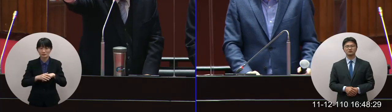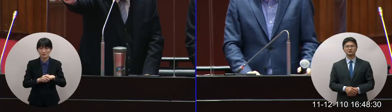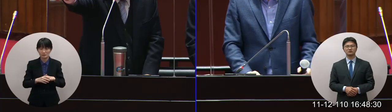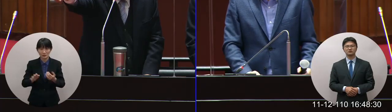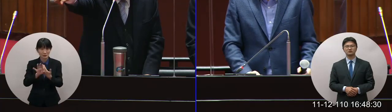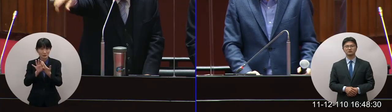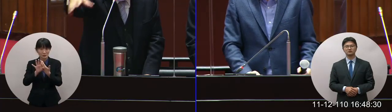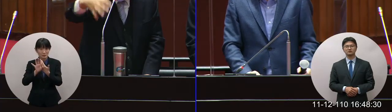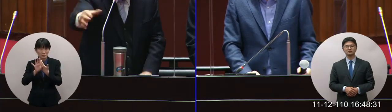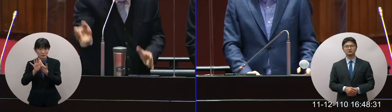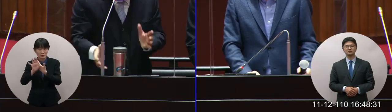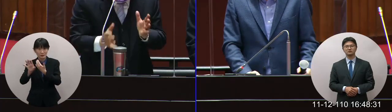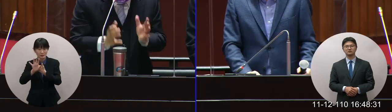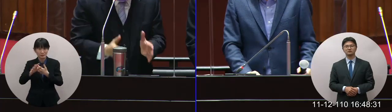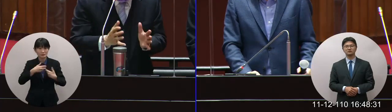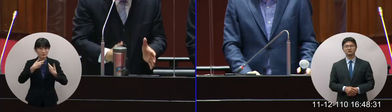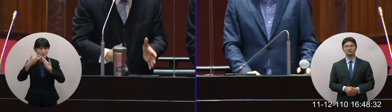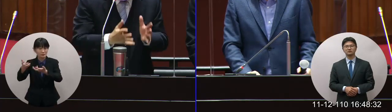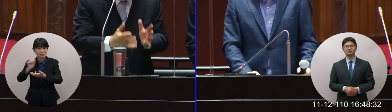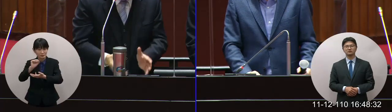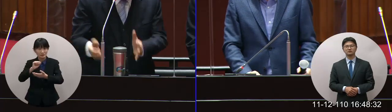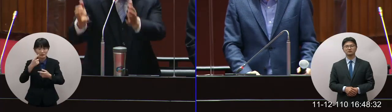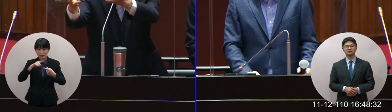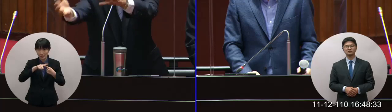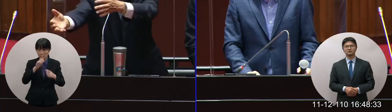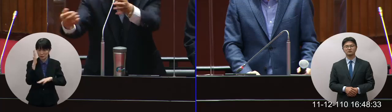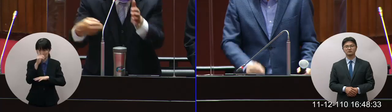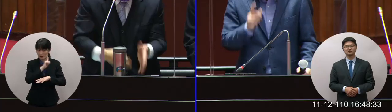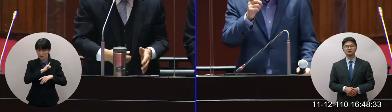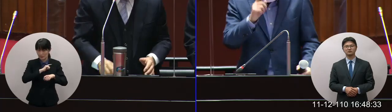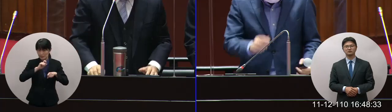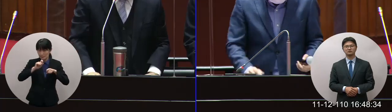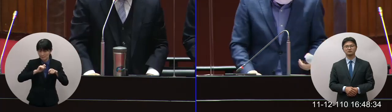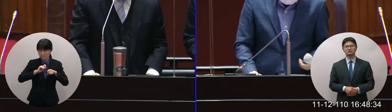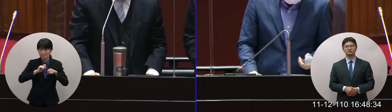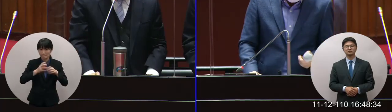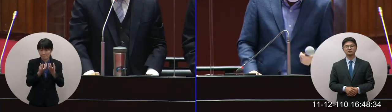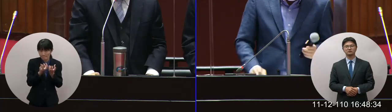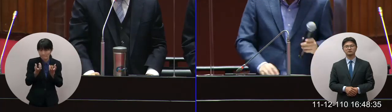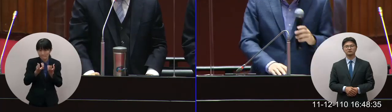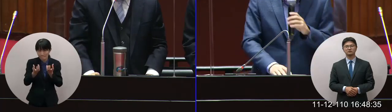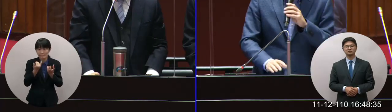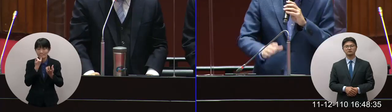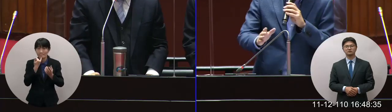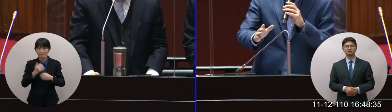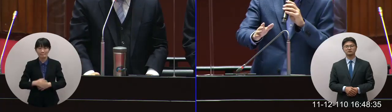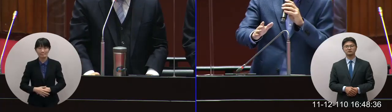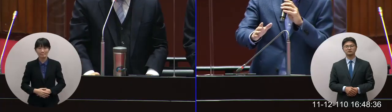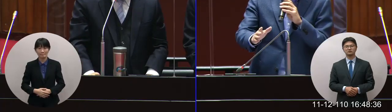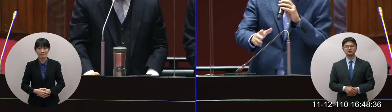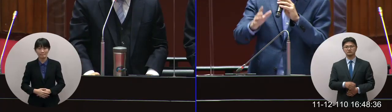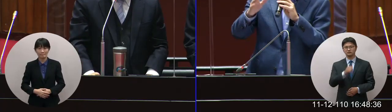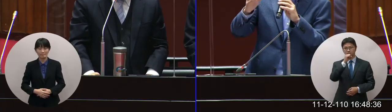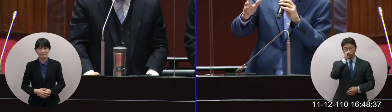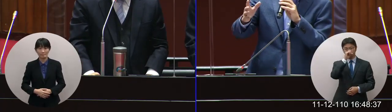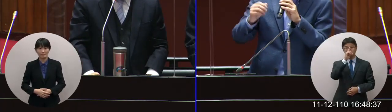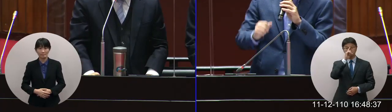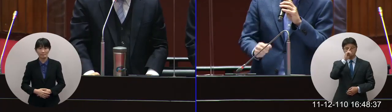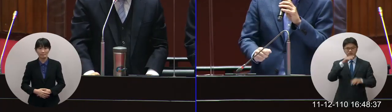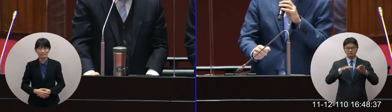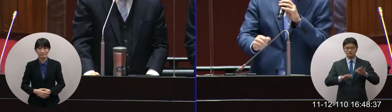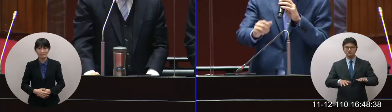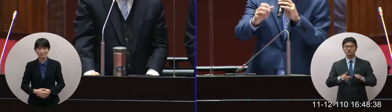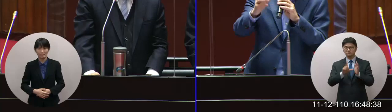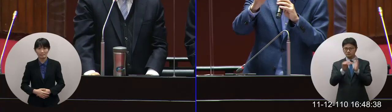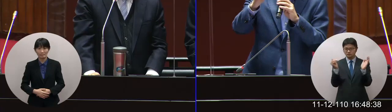別人的應該還做一點可以給別人來用的好因為今天時間